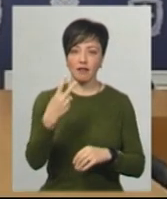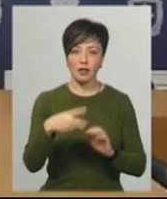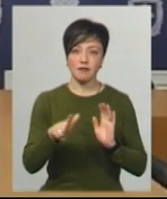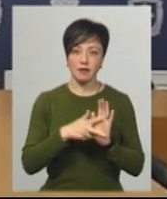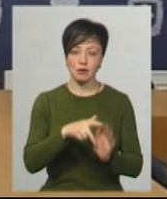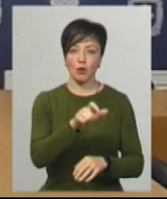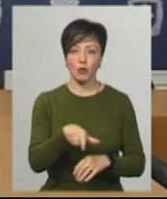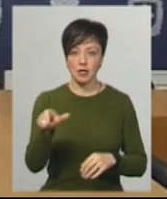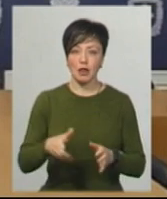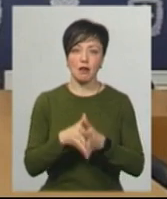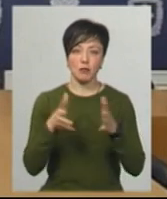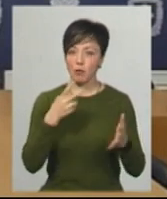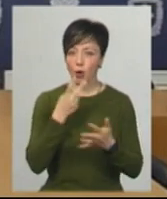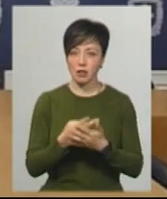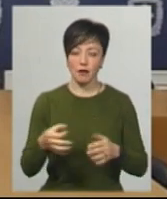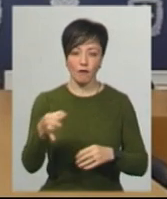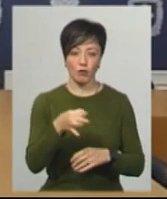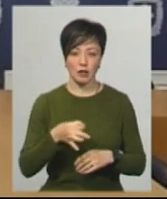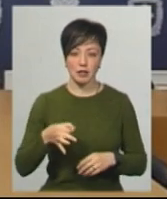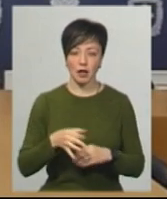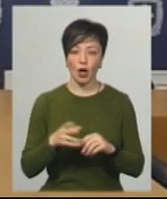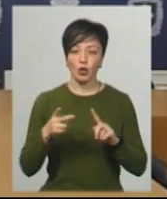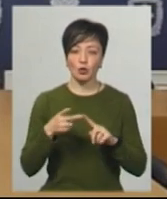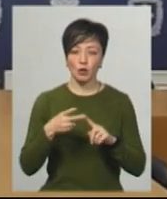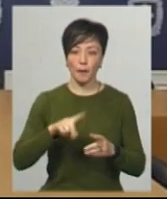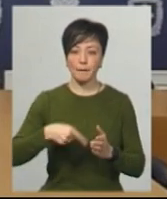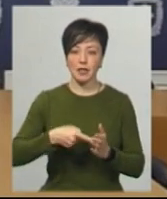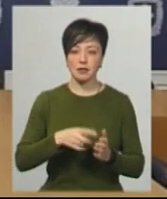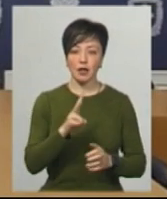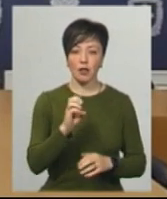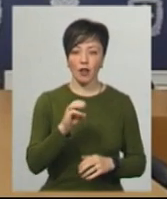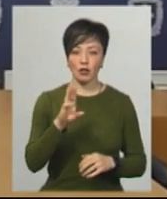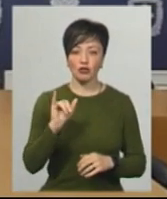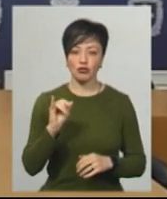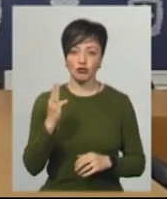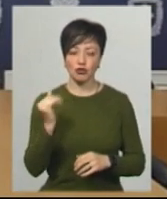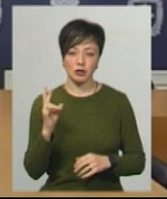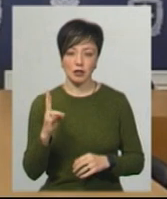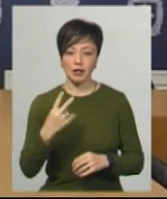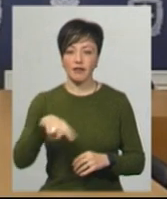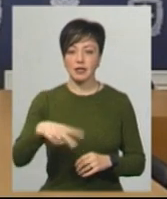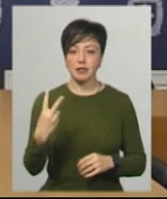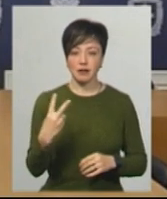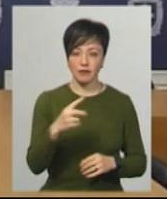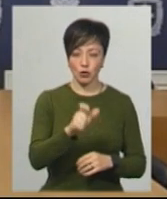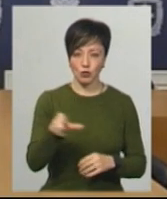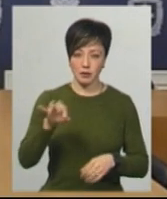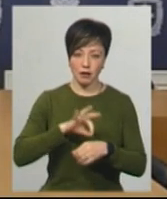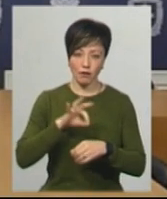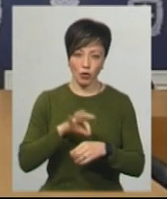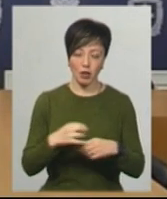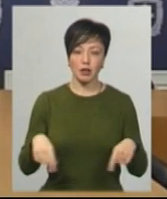осіб, це найбільший показник в області. Друге – по місту Нетішину. У нас 22 особи захворіли по місту Нетішину.